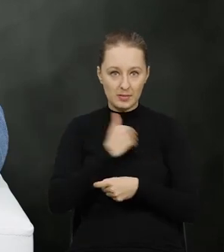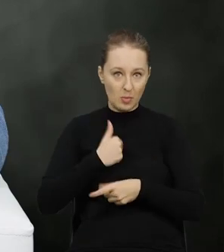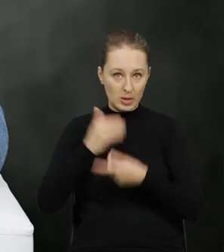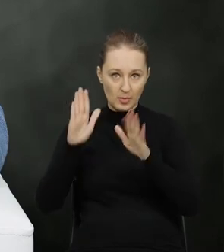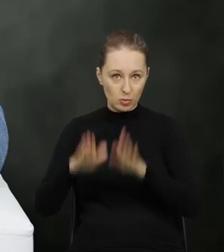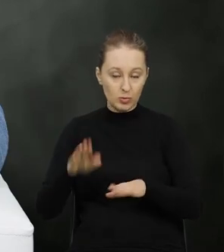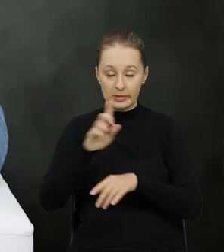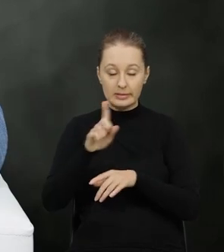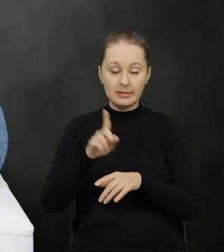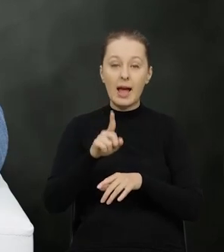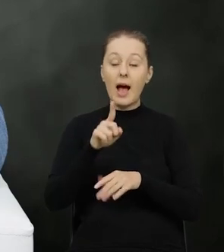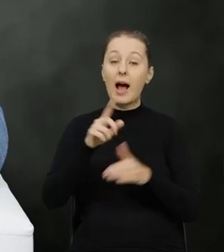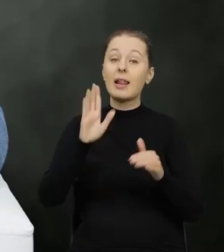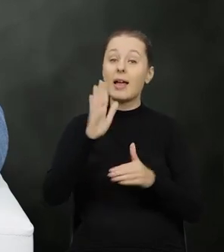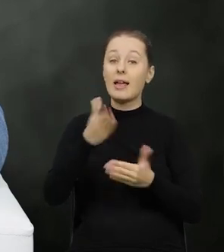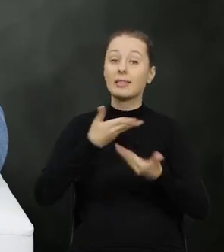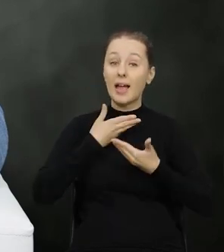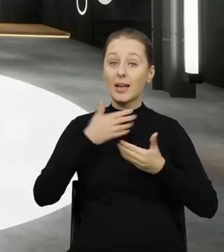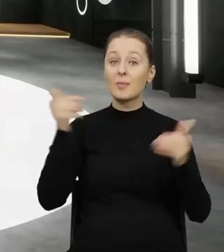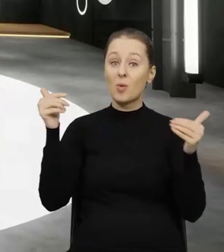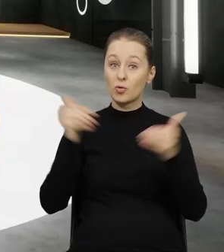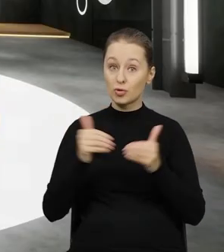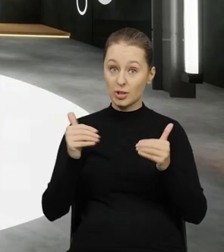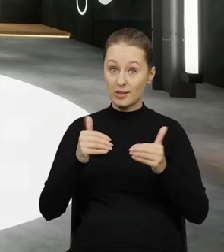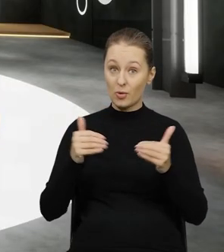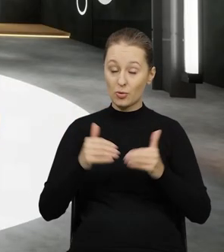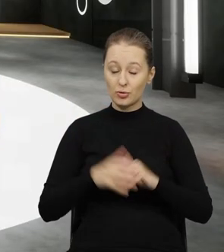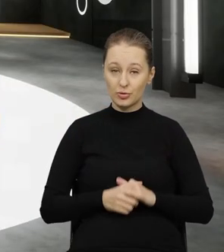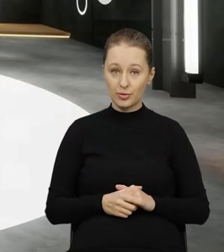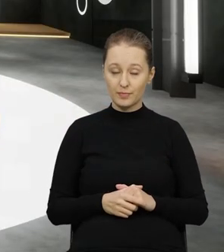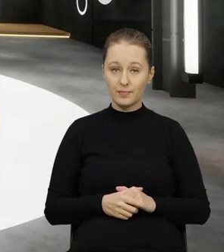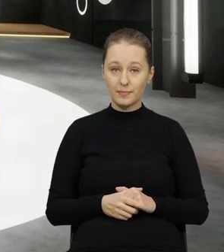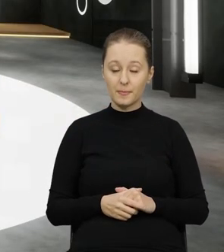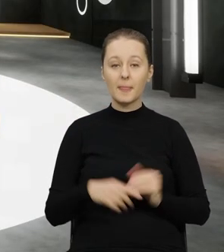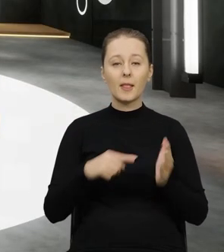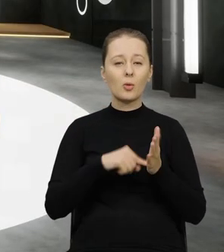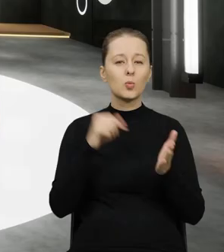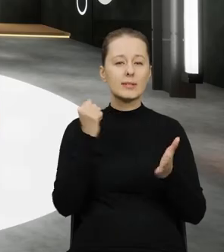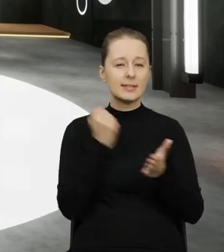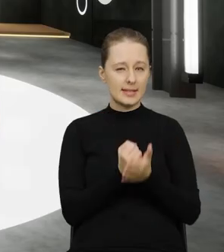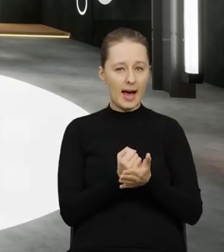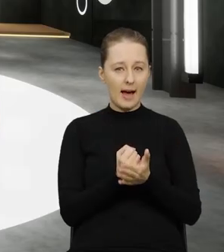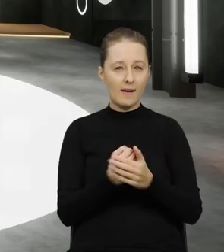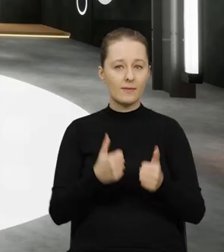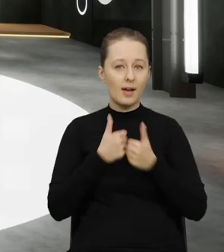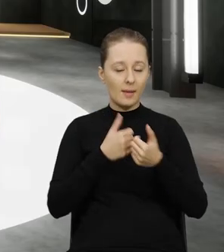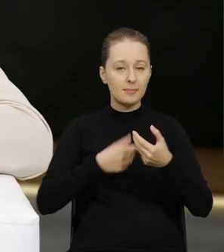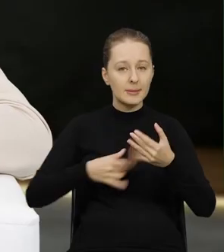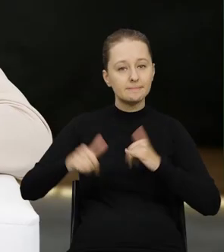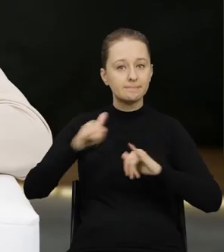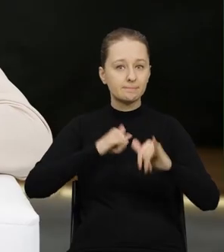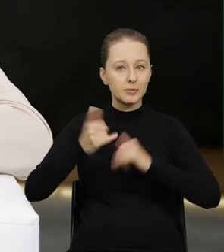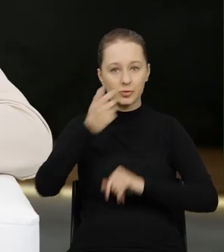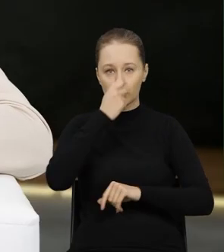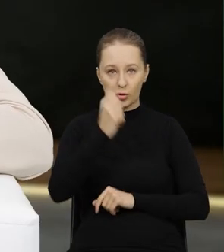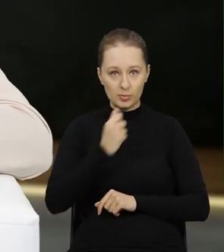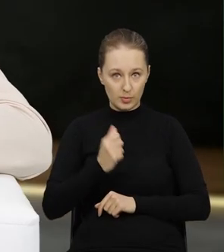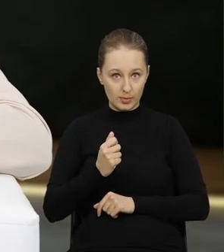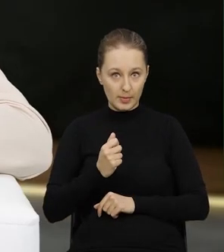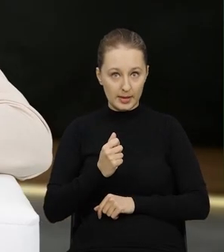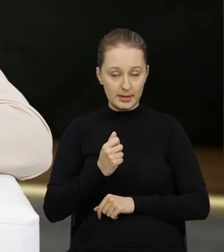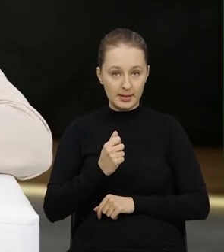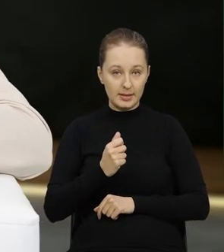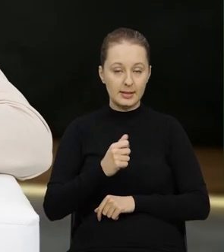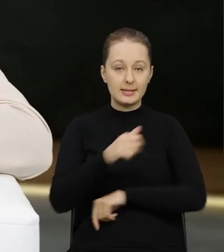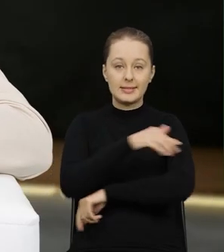to tutaj daje nam możliwość ustawa do zagospodarowania tych odpadów